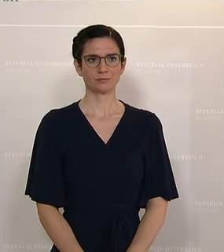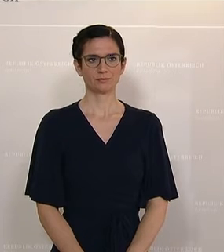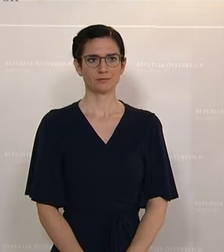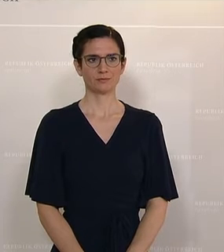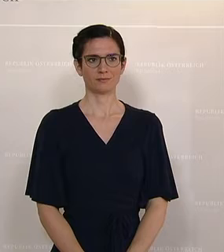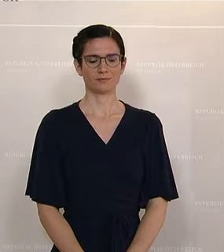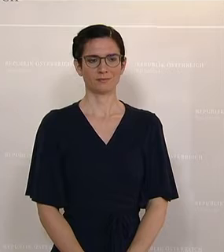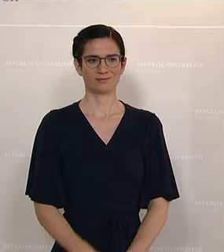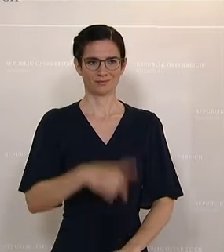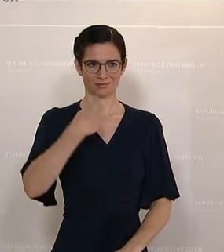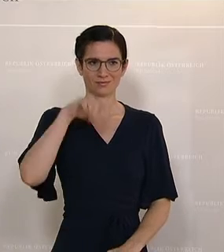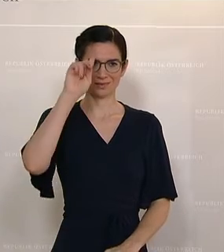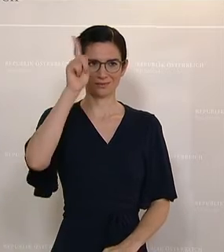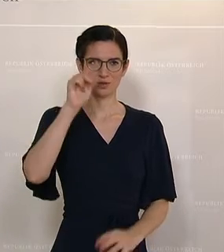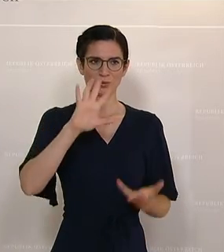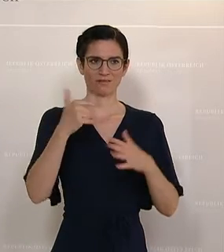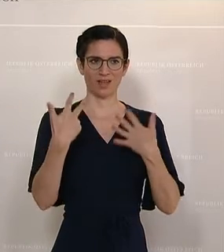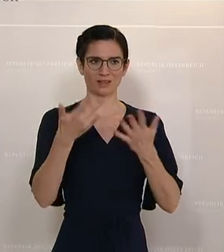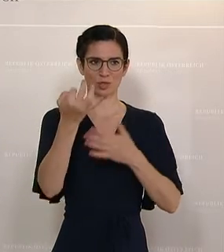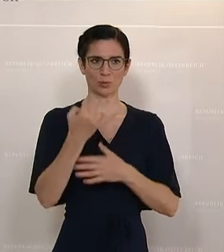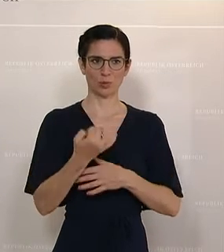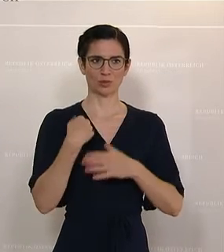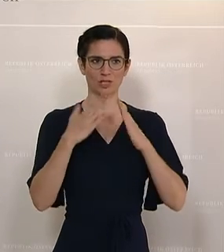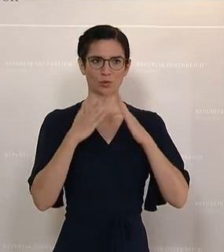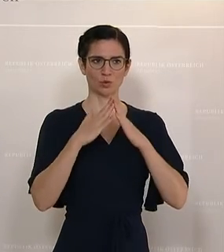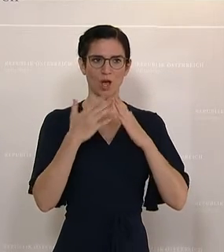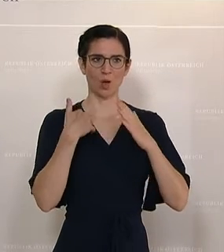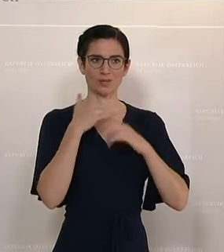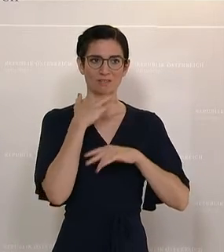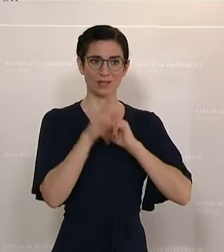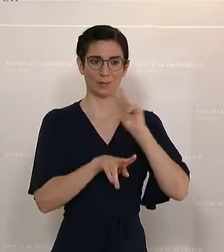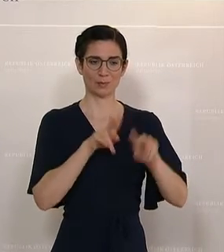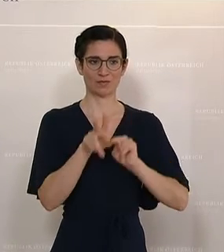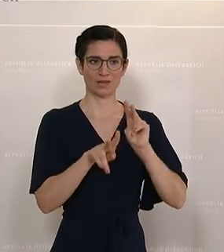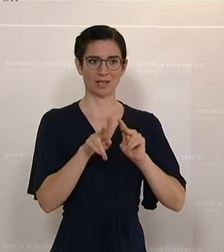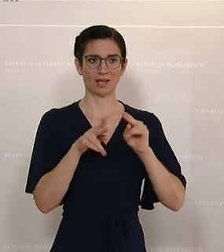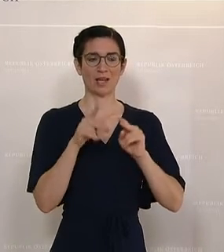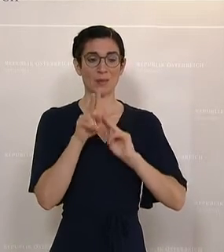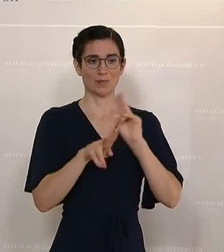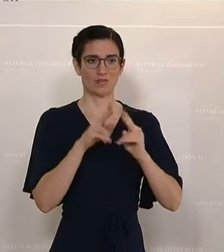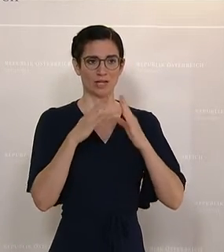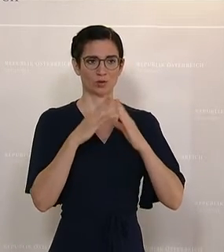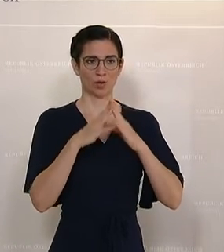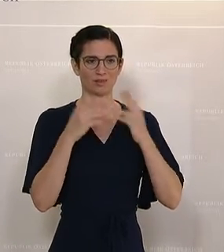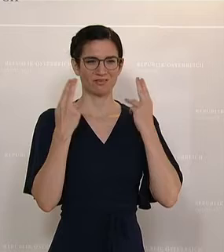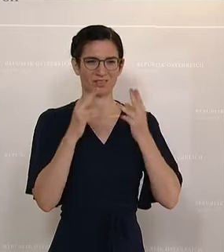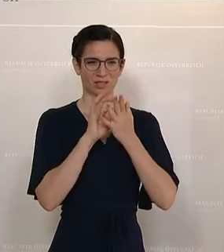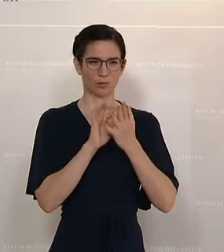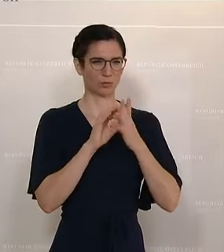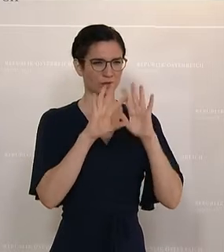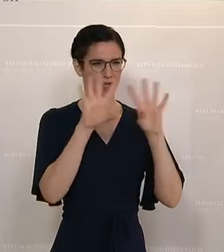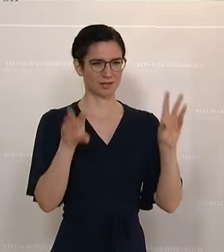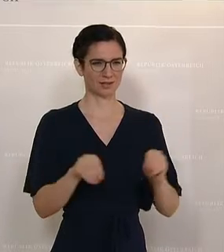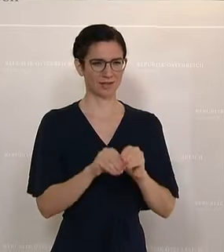Wir wissen, dass etwa 80 Prozent der Menschen zu Hause gepflegt werden. Also die Pflege zu Hause ist ein sehr, sehr wichtiger Baustein im gesamten